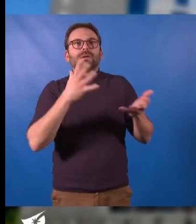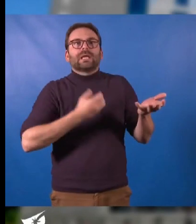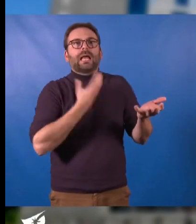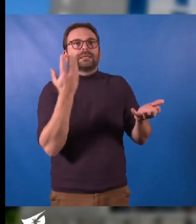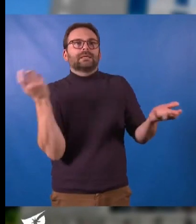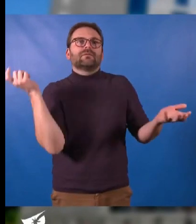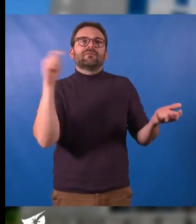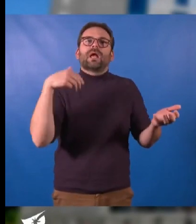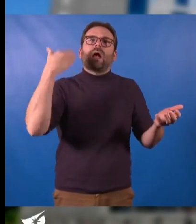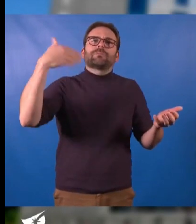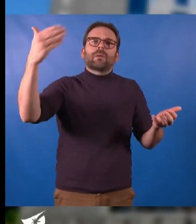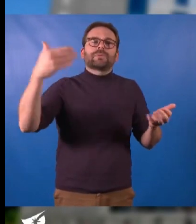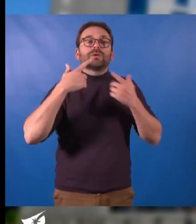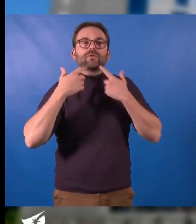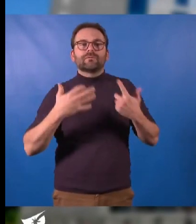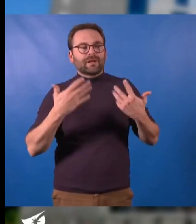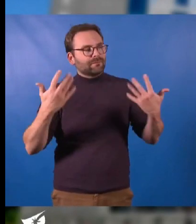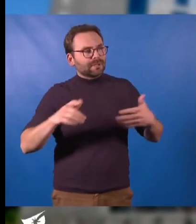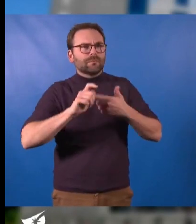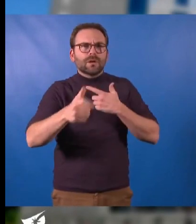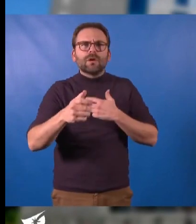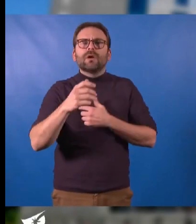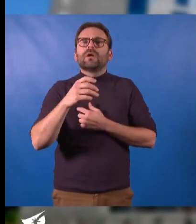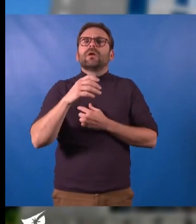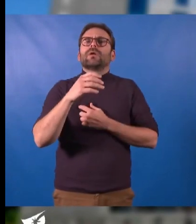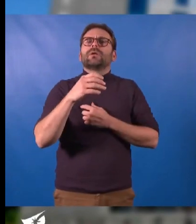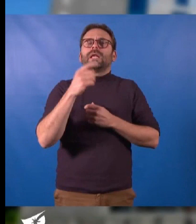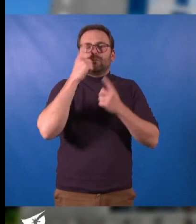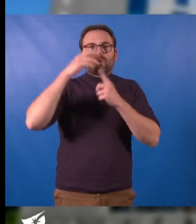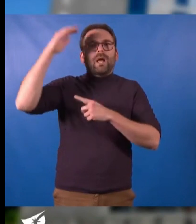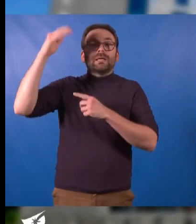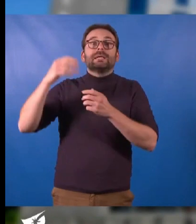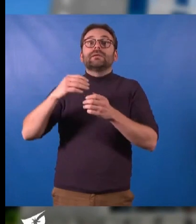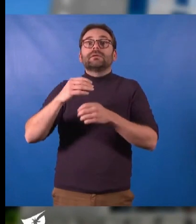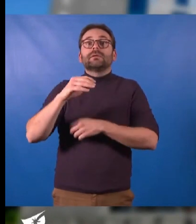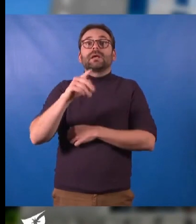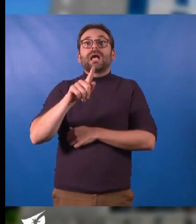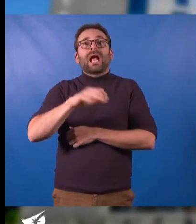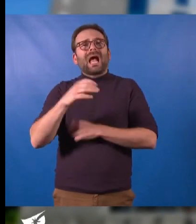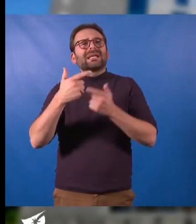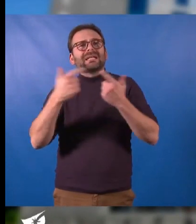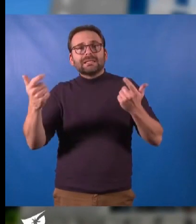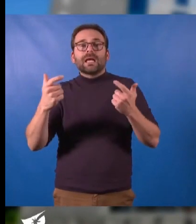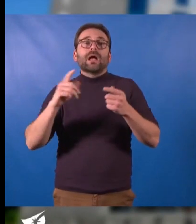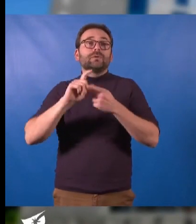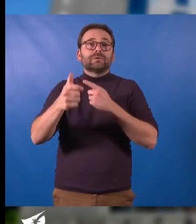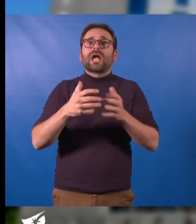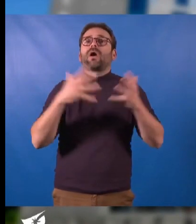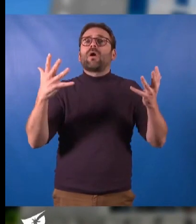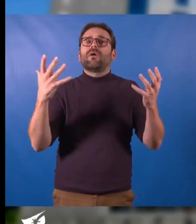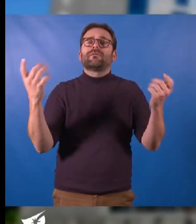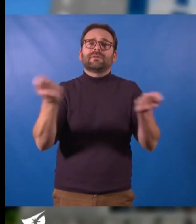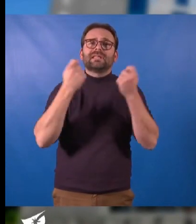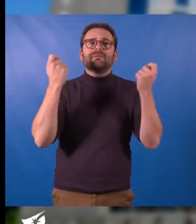viendront après lui, les surréalistes, Julien Gracq, bien d'autres, jusqu'à un grand festival de science-fiction. C'est donc